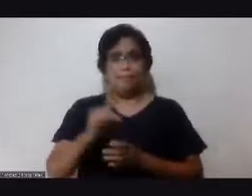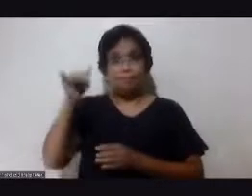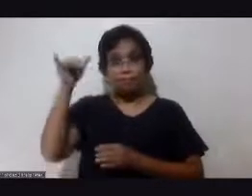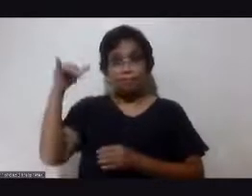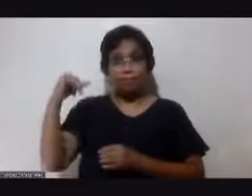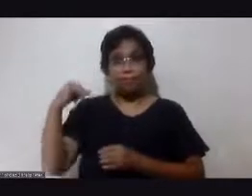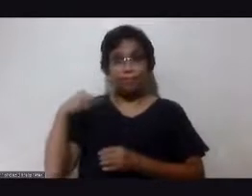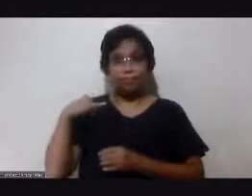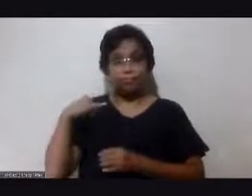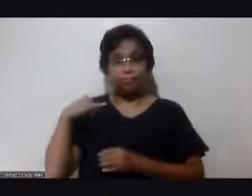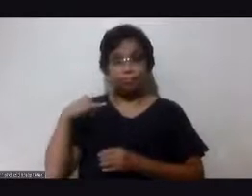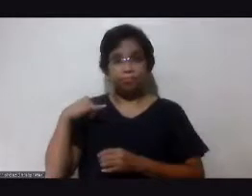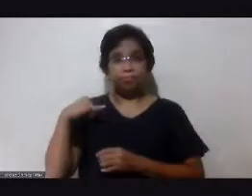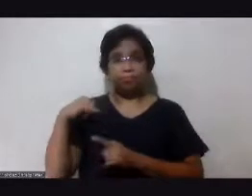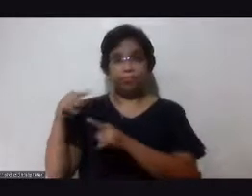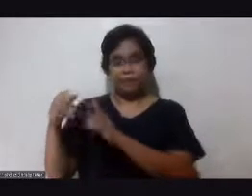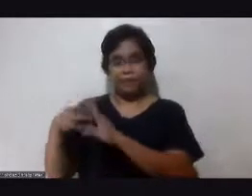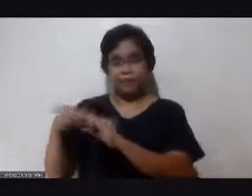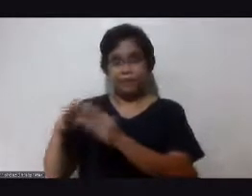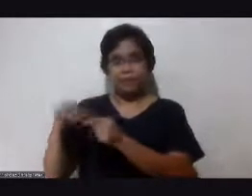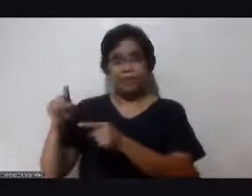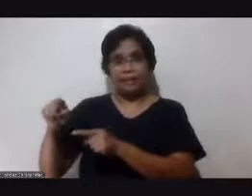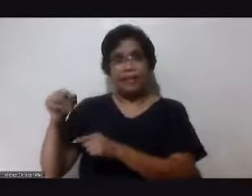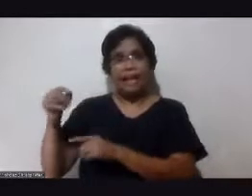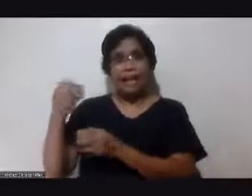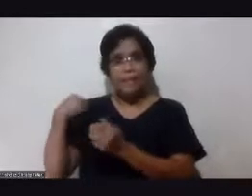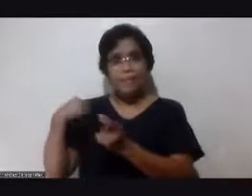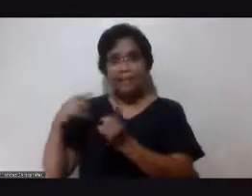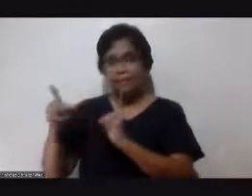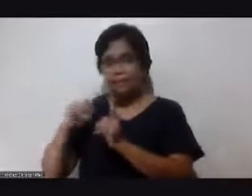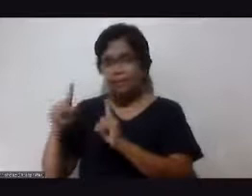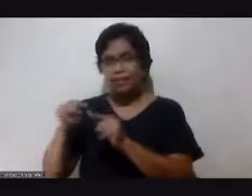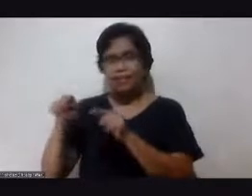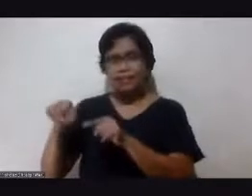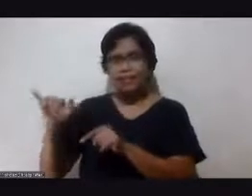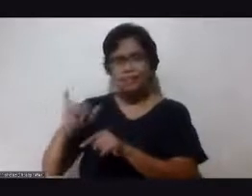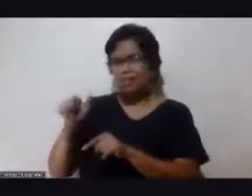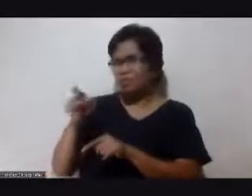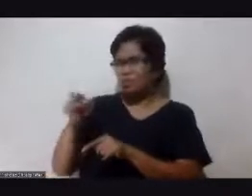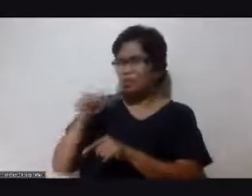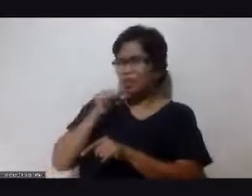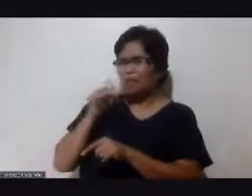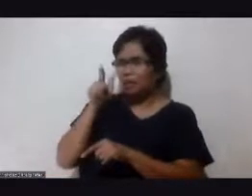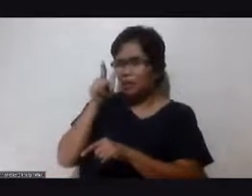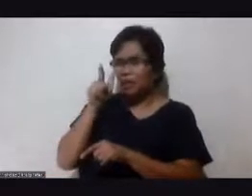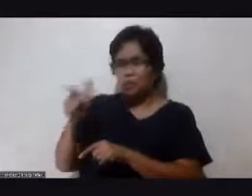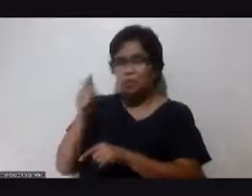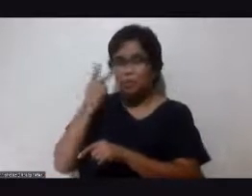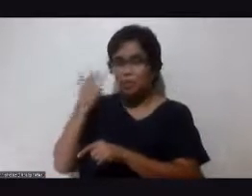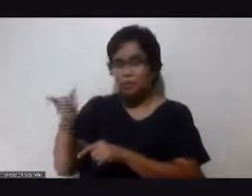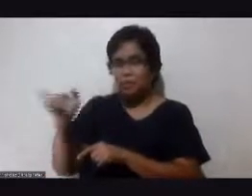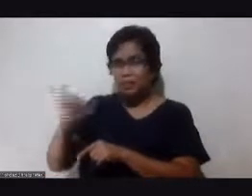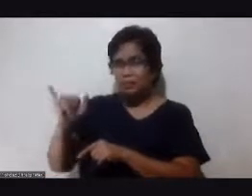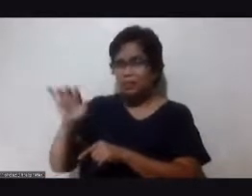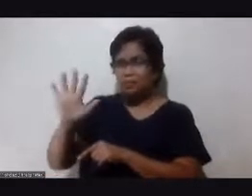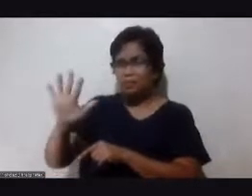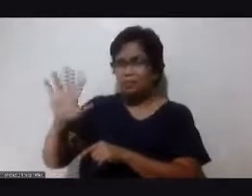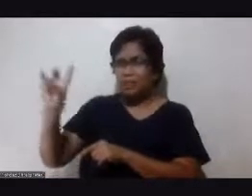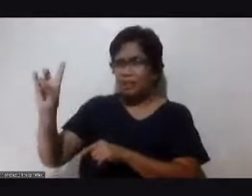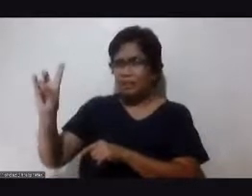isang araw yung kausap ko sabi niya you don't look like you're 57 sabi ko